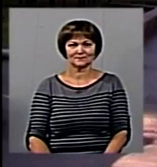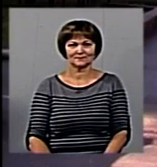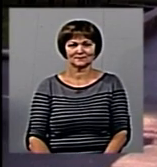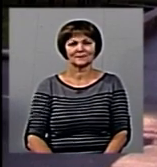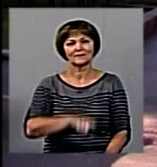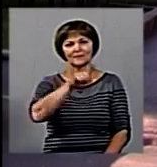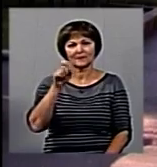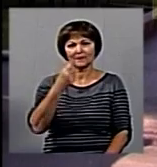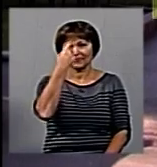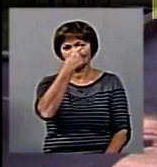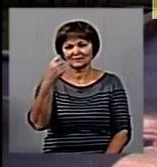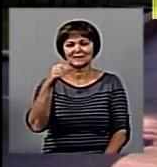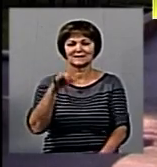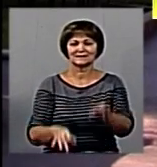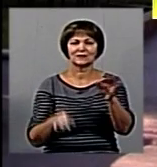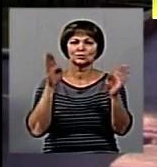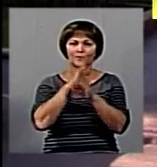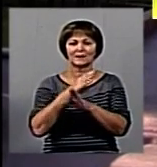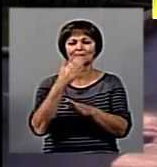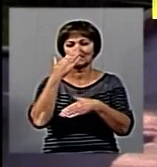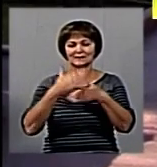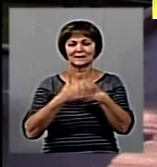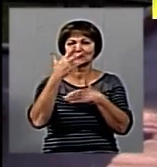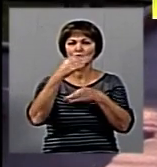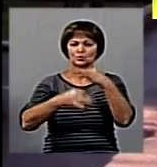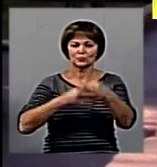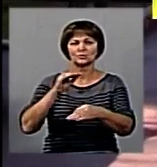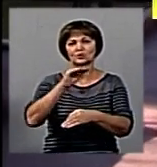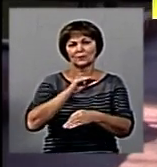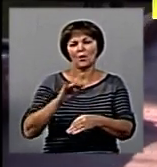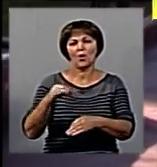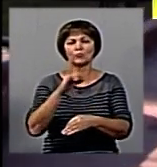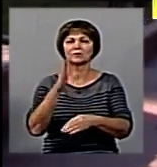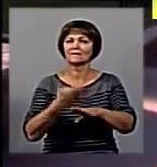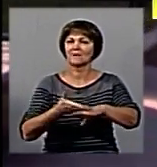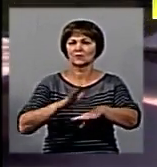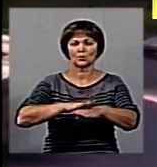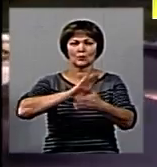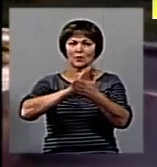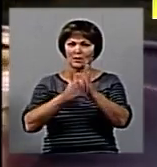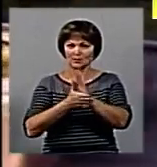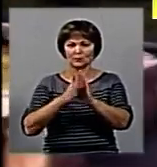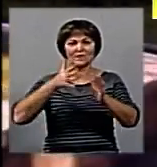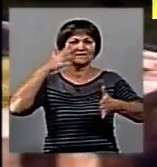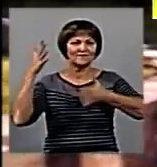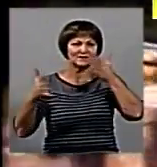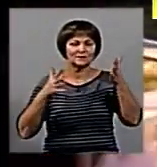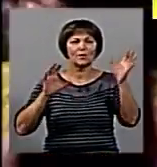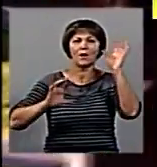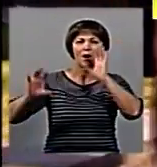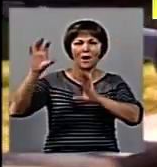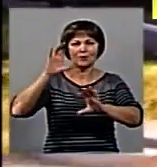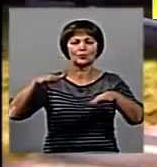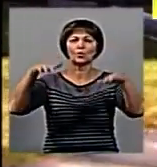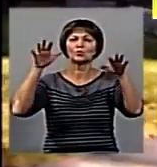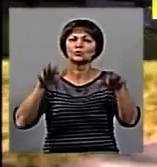За інформацією синоптиків, у найближчі три доби у Житомирі та області очікуються складні погодні умови. Вітряно, хмарно, опади